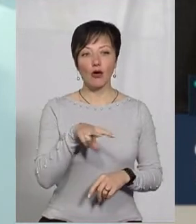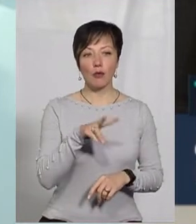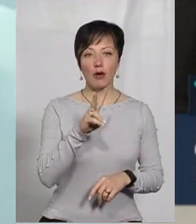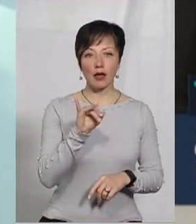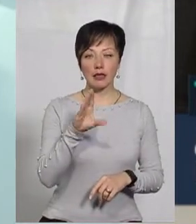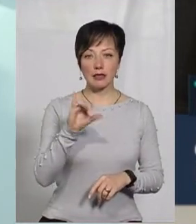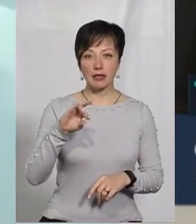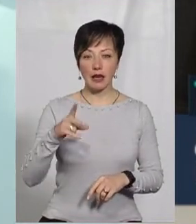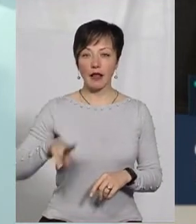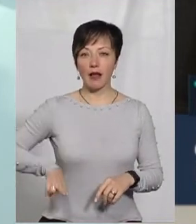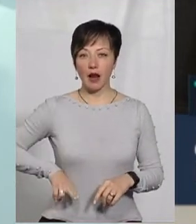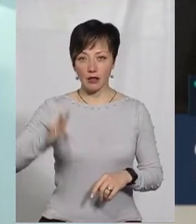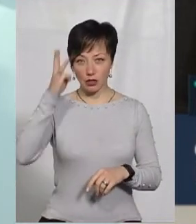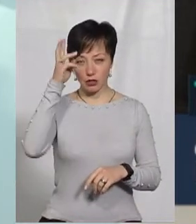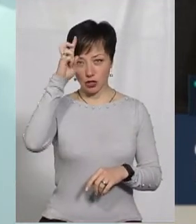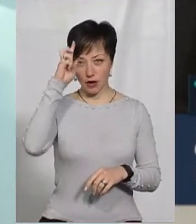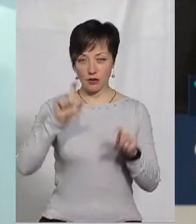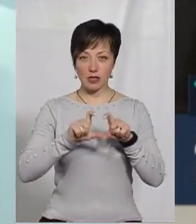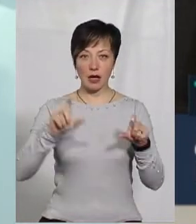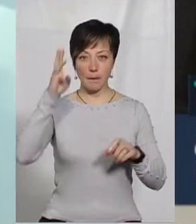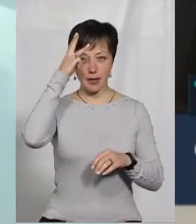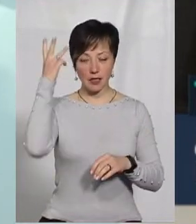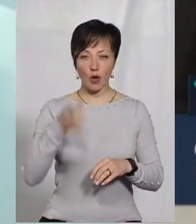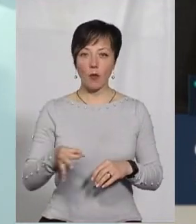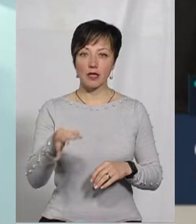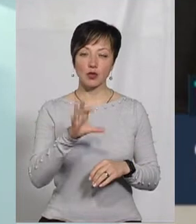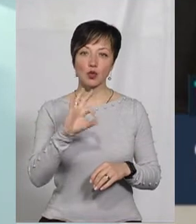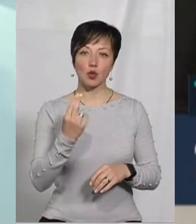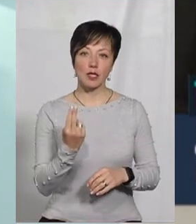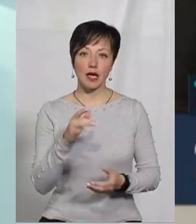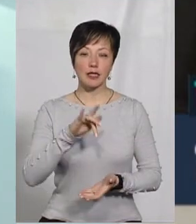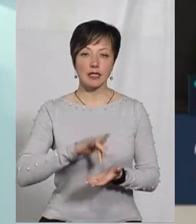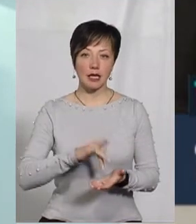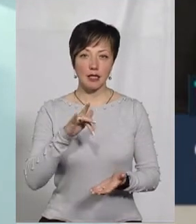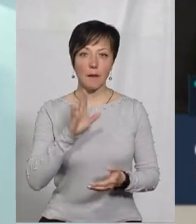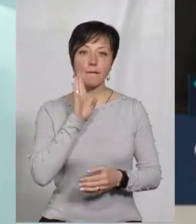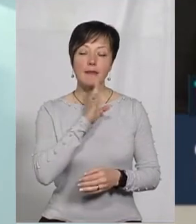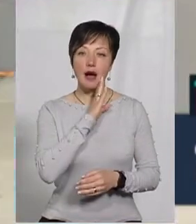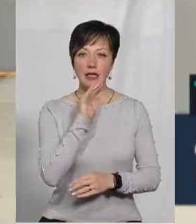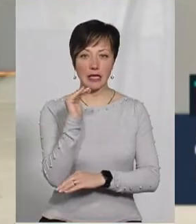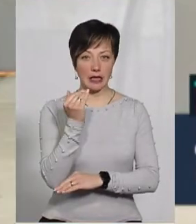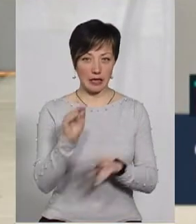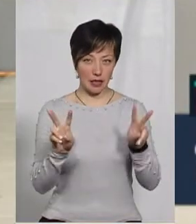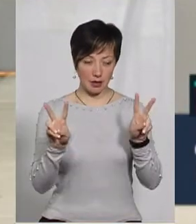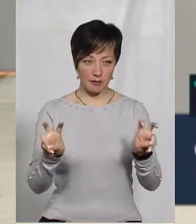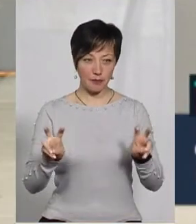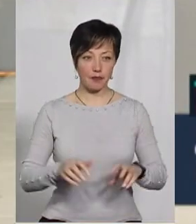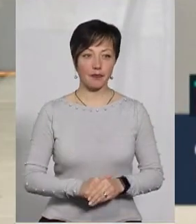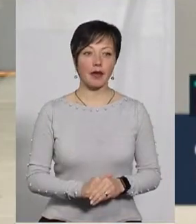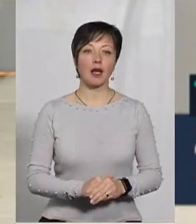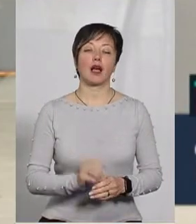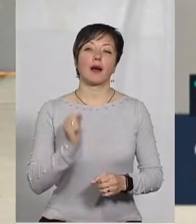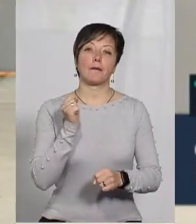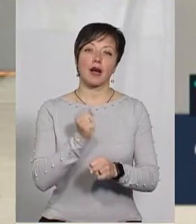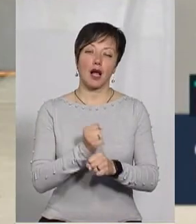Кісіль, директоркою державного закладу Хмельницький обласний соціальний центр матері і дитини. Ми